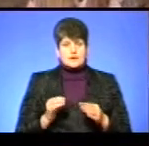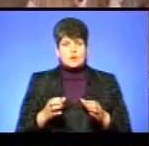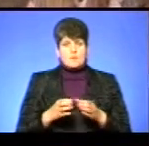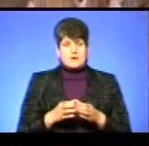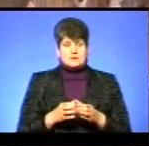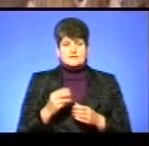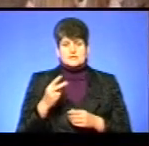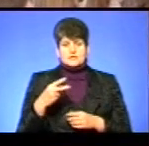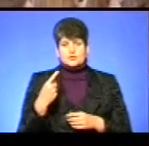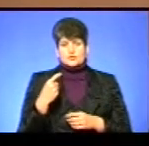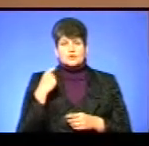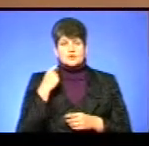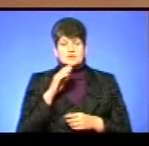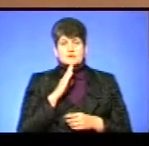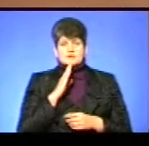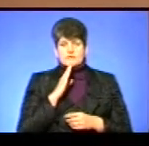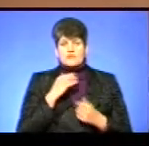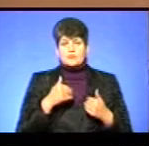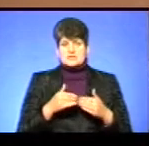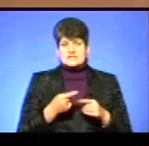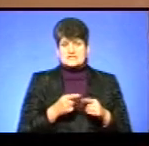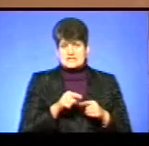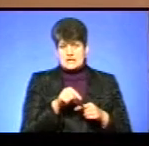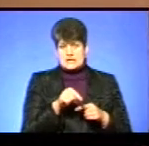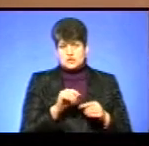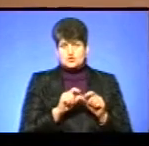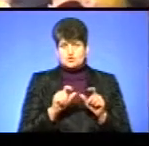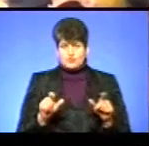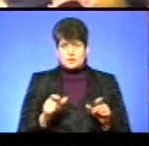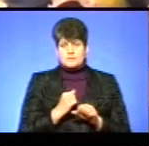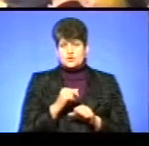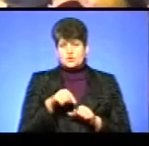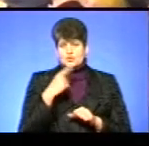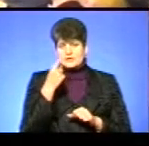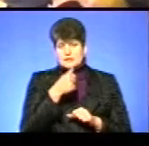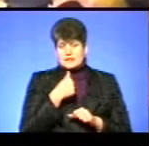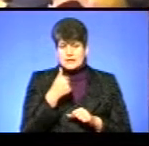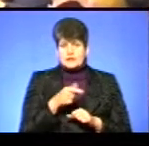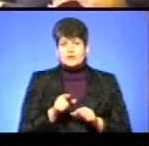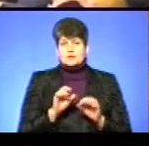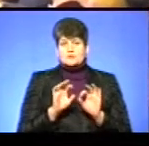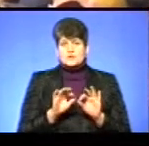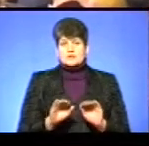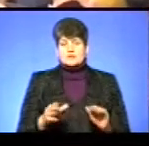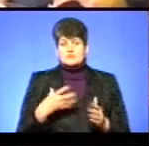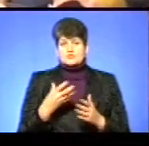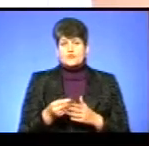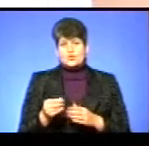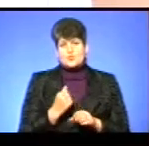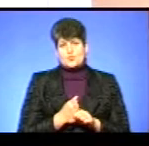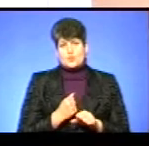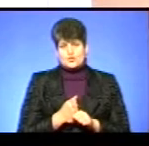-річна Катерина Котляр – випускниця цієї школи. В ІТ-сфері працює рік. Сьогодні розповідає учням про свою роботу.